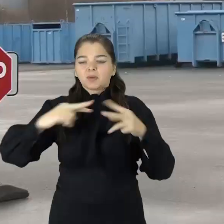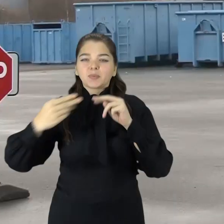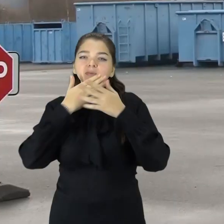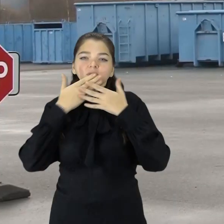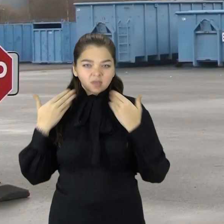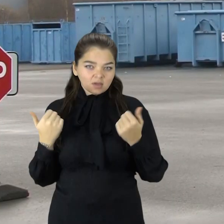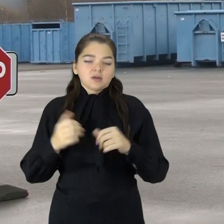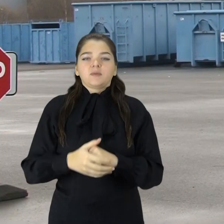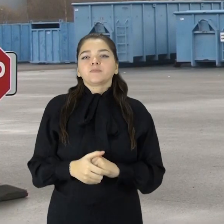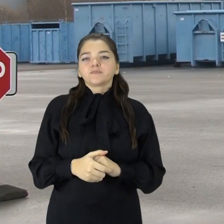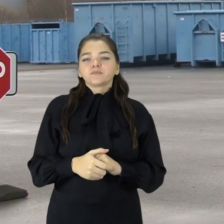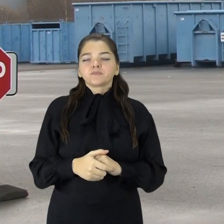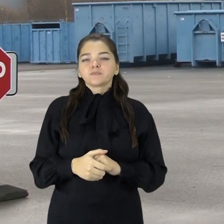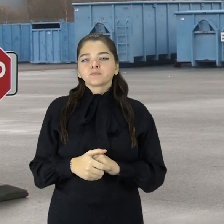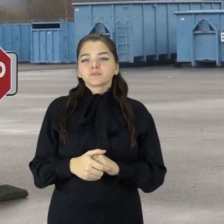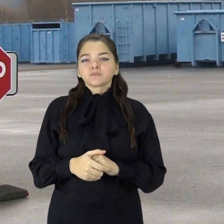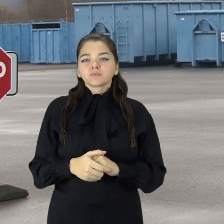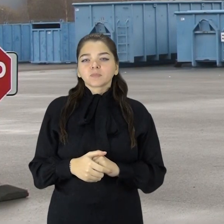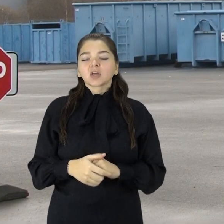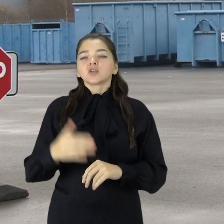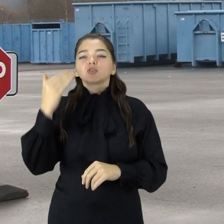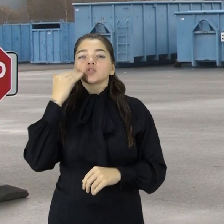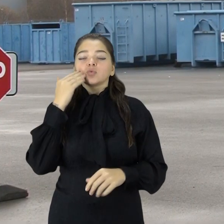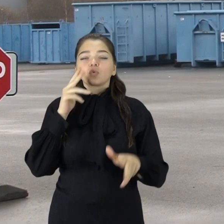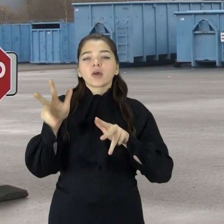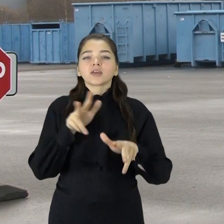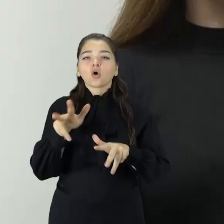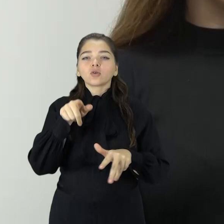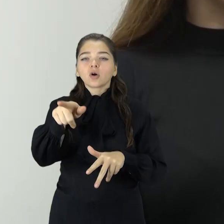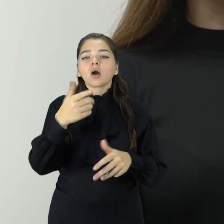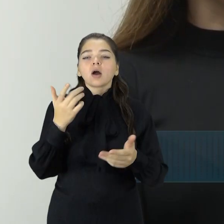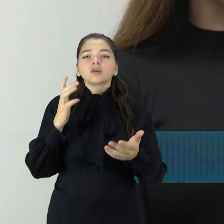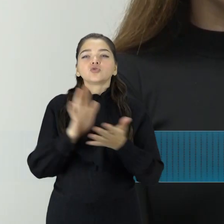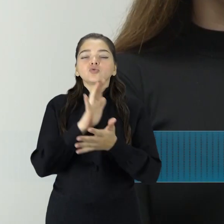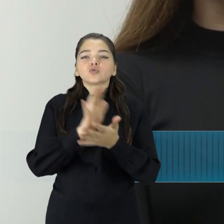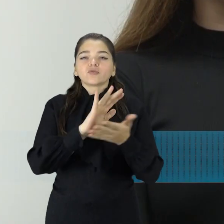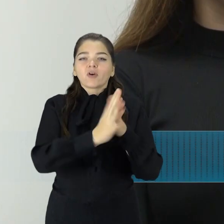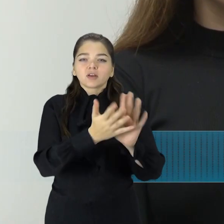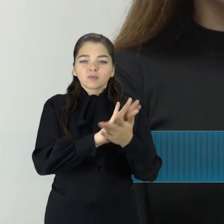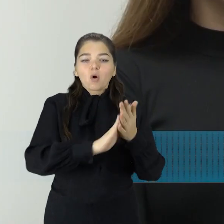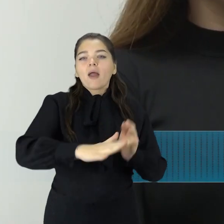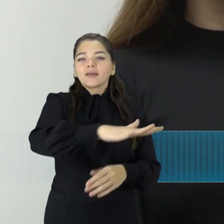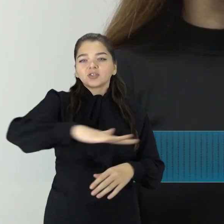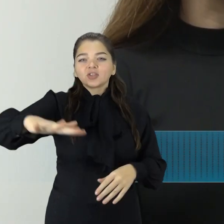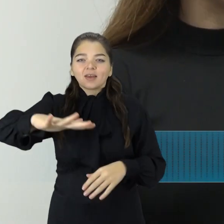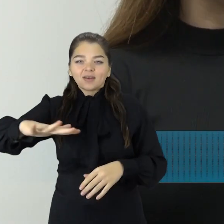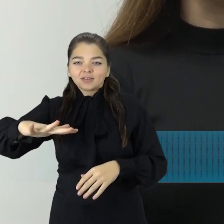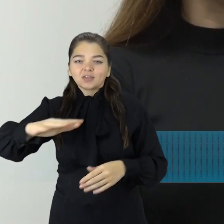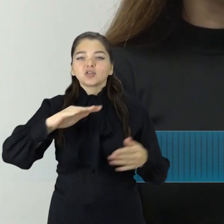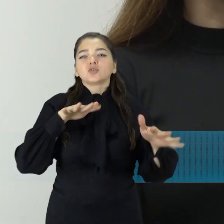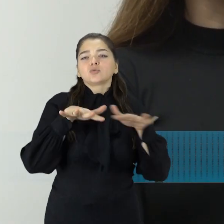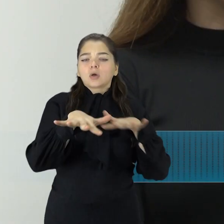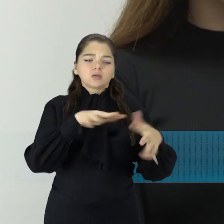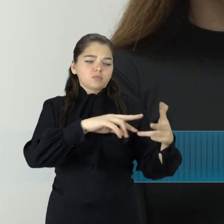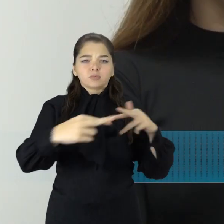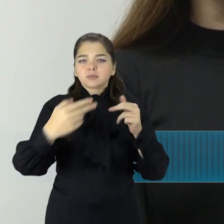regioninio atlikų tvarkymo centro ekologija. Šiuliu regioninio atlikų tvarkymo centro eksploatuojamose aikštelėse situacija